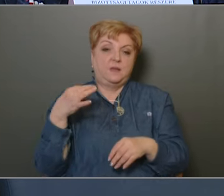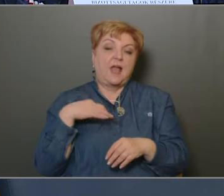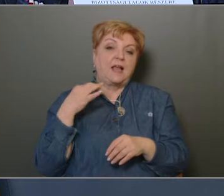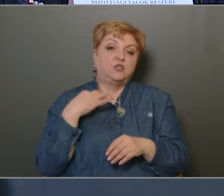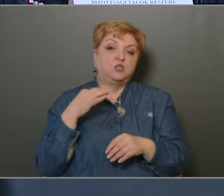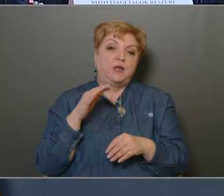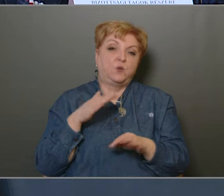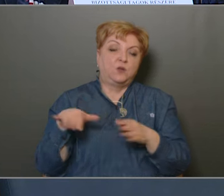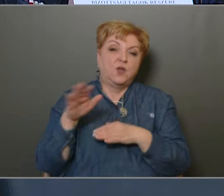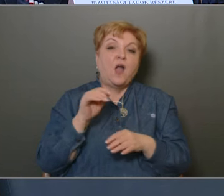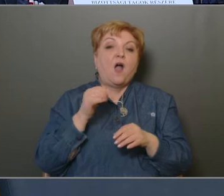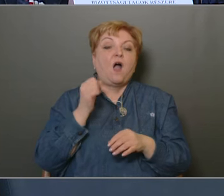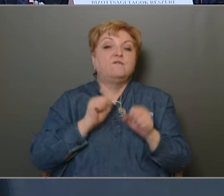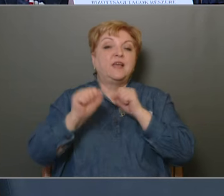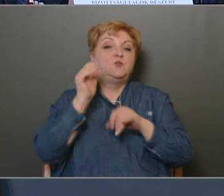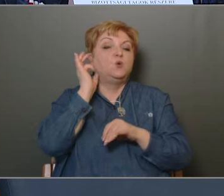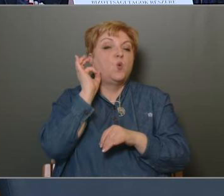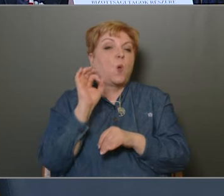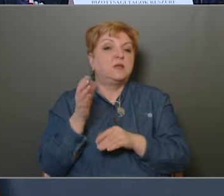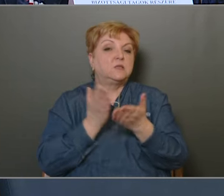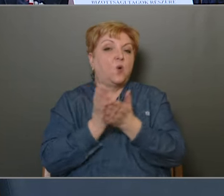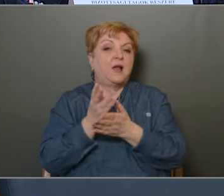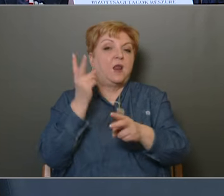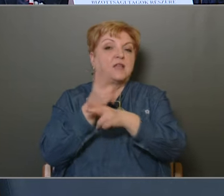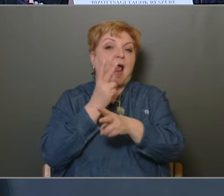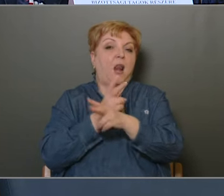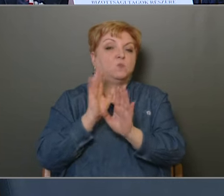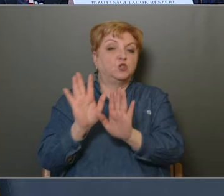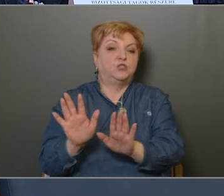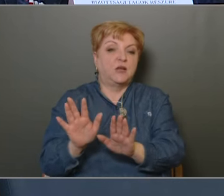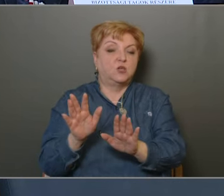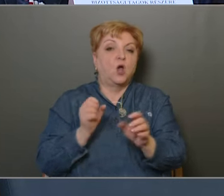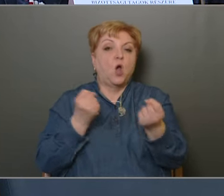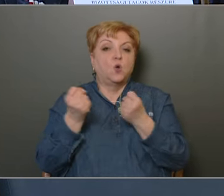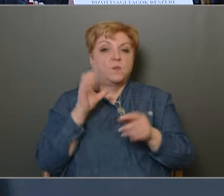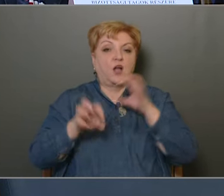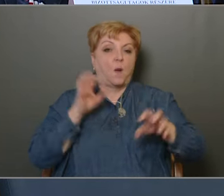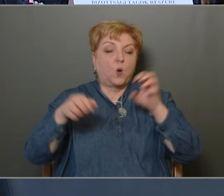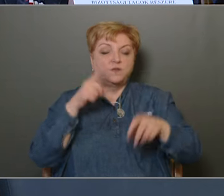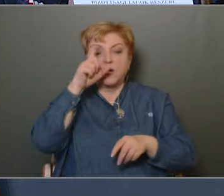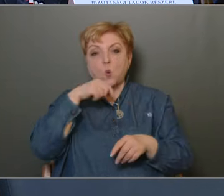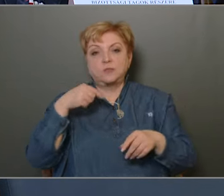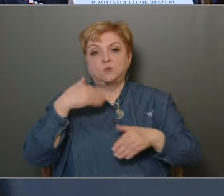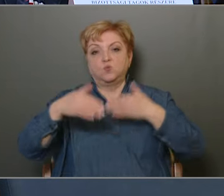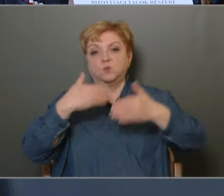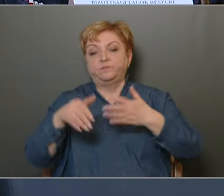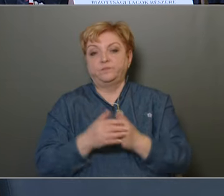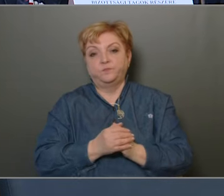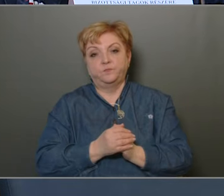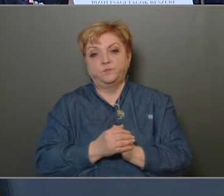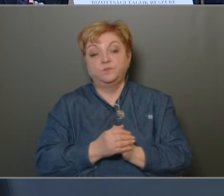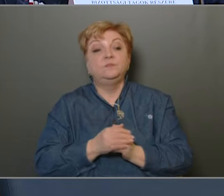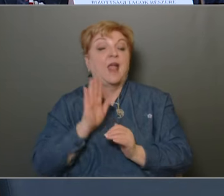egészségügy területén a védőnői szolgálat államosítását, amit ismételten a kormány kapkodva rosszul hajtott végre.